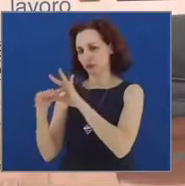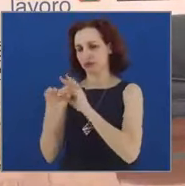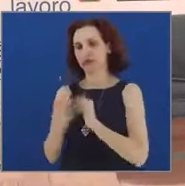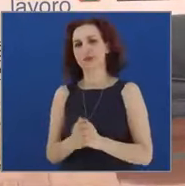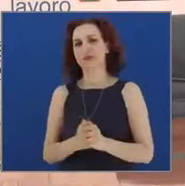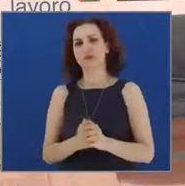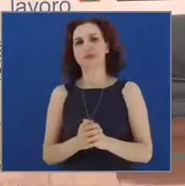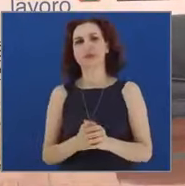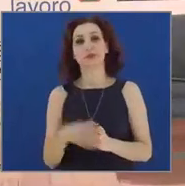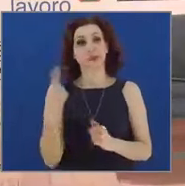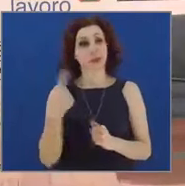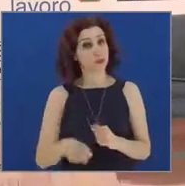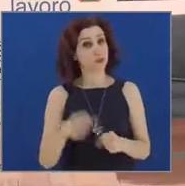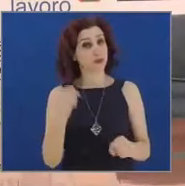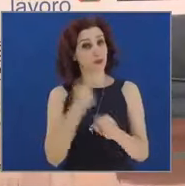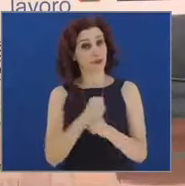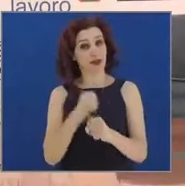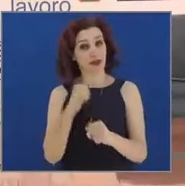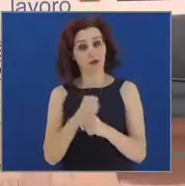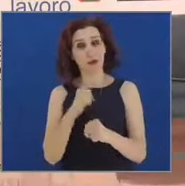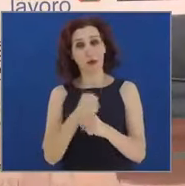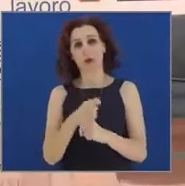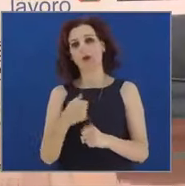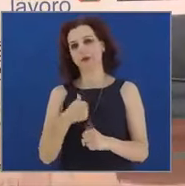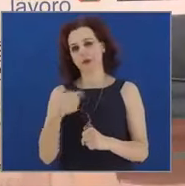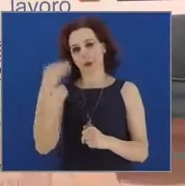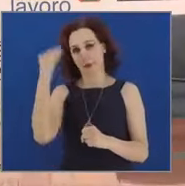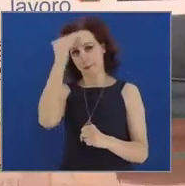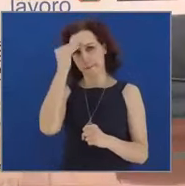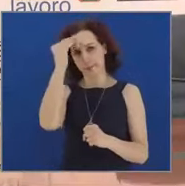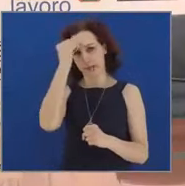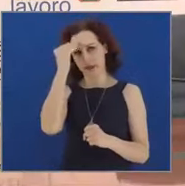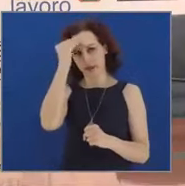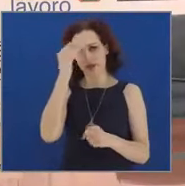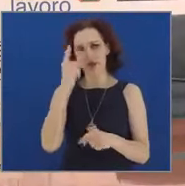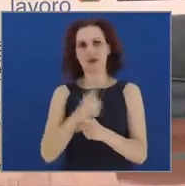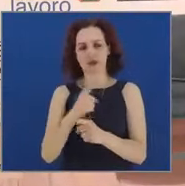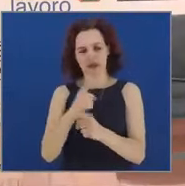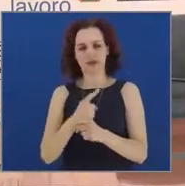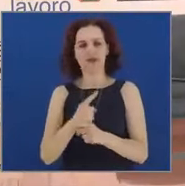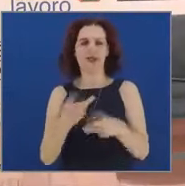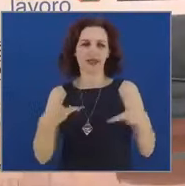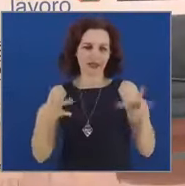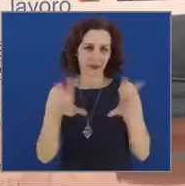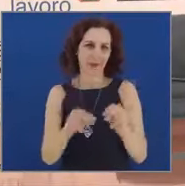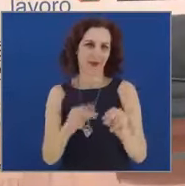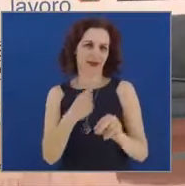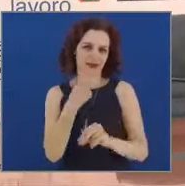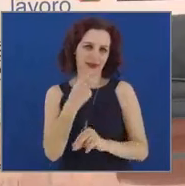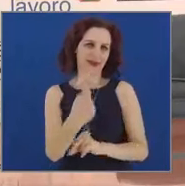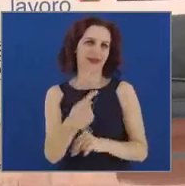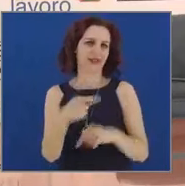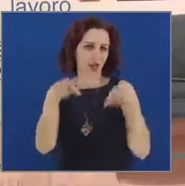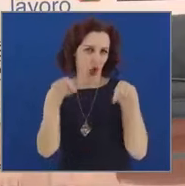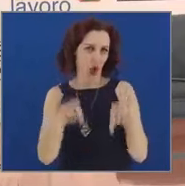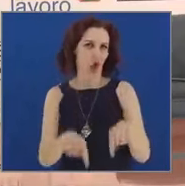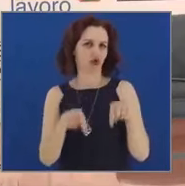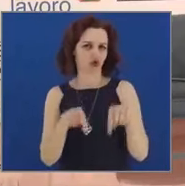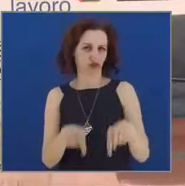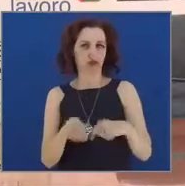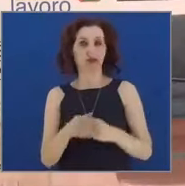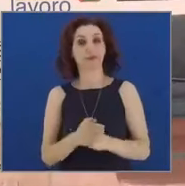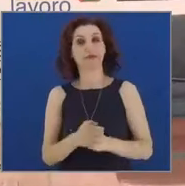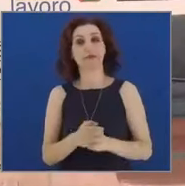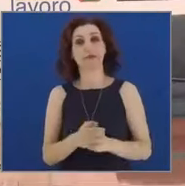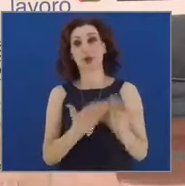lavoro credo che vada sottolineato, rappresentato e ricordato qui oggi. Quindi, dopo questo